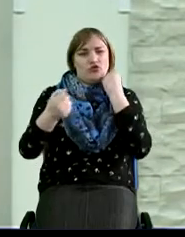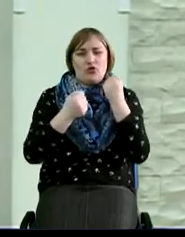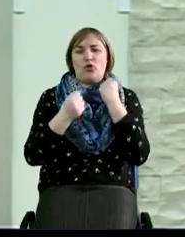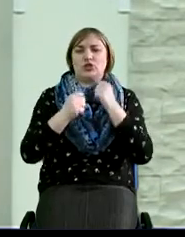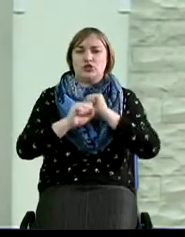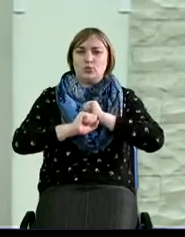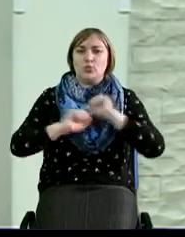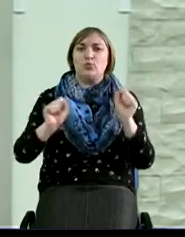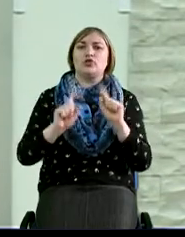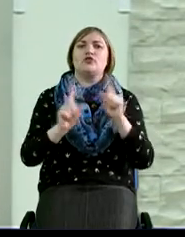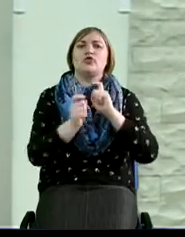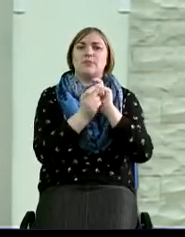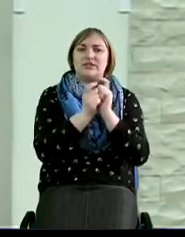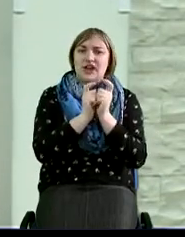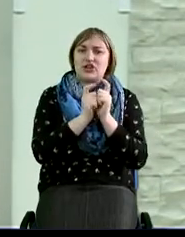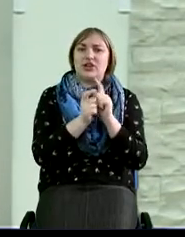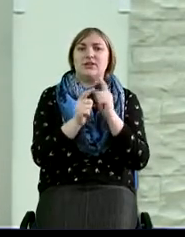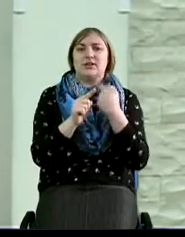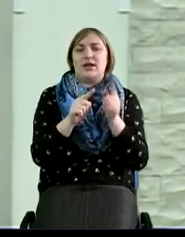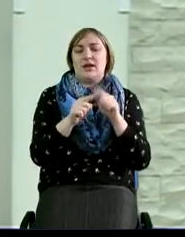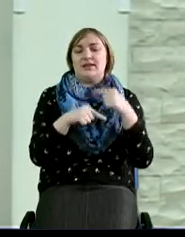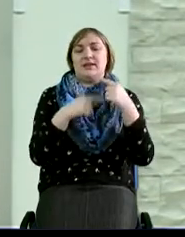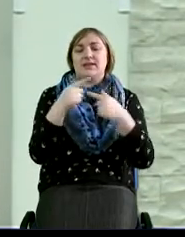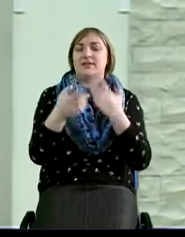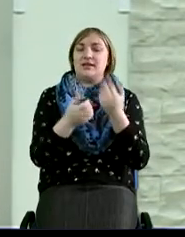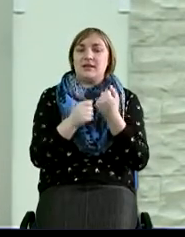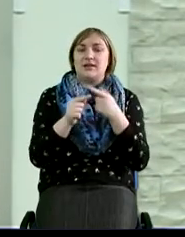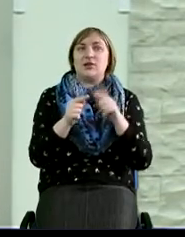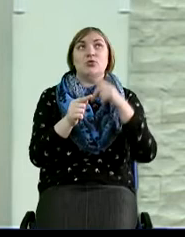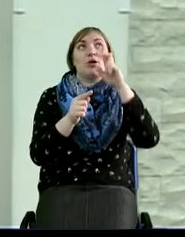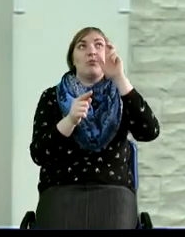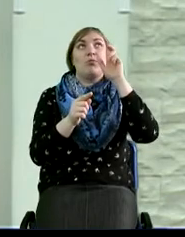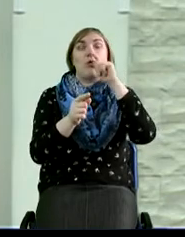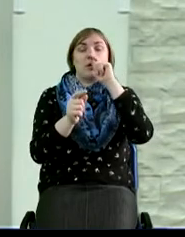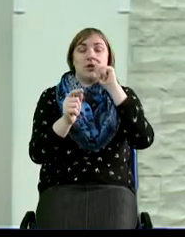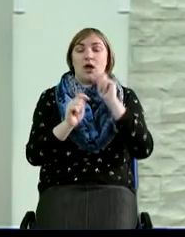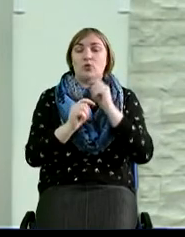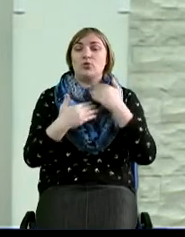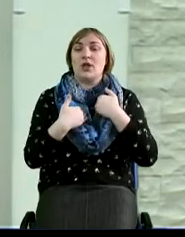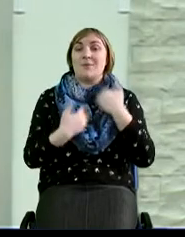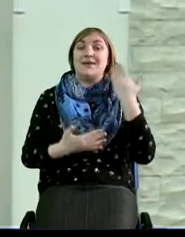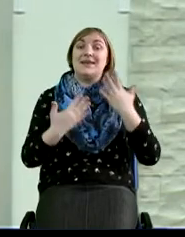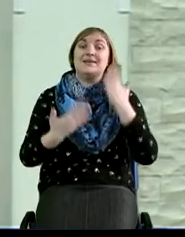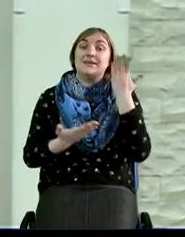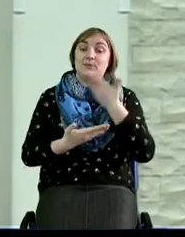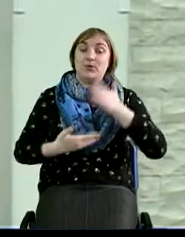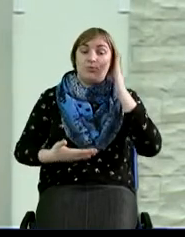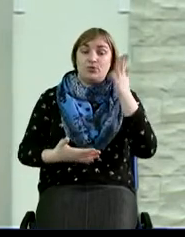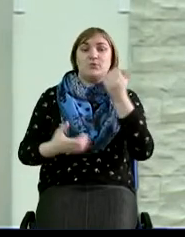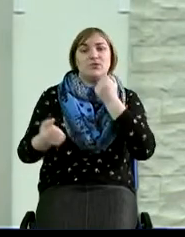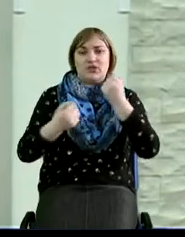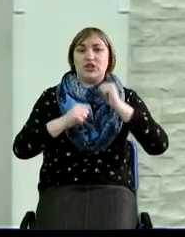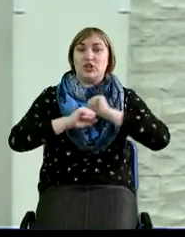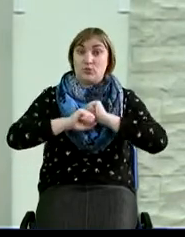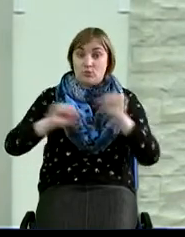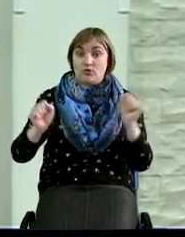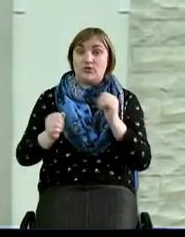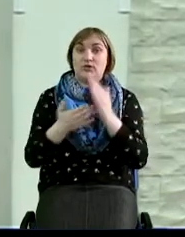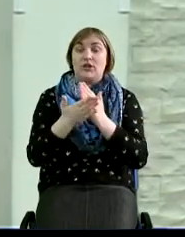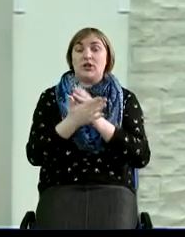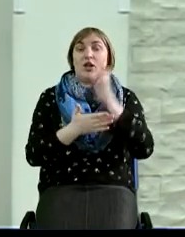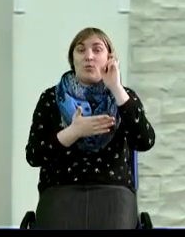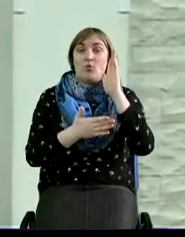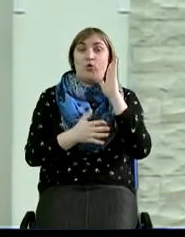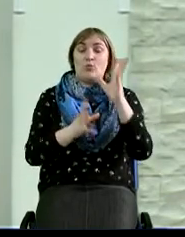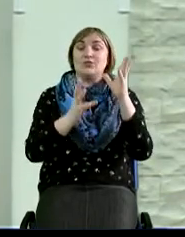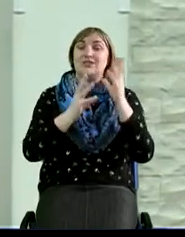для того, чтобы сражаться за это наследие, которое Бог дарует нам. И если мы будем тверды и мужественны, то Бог будет с нами, то в